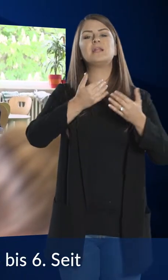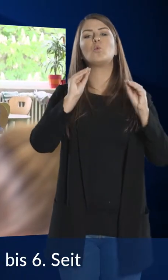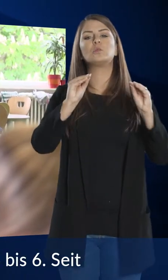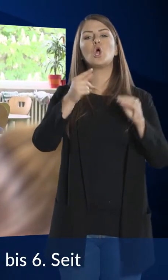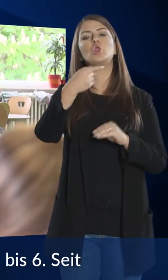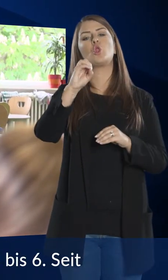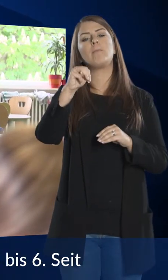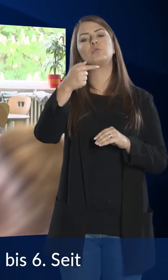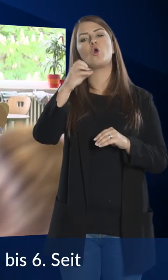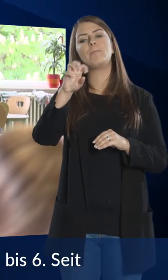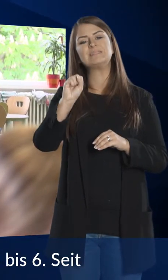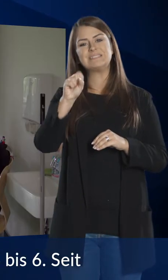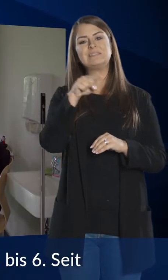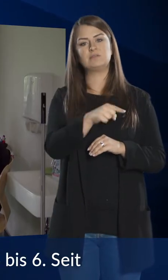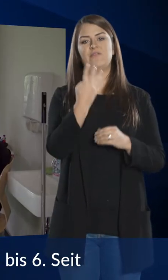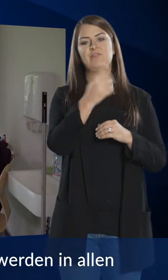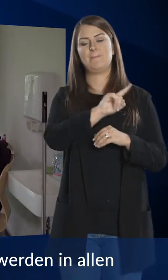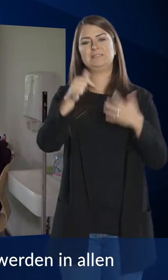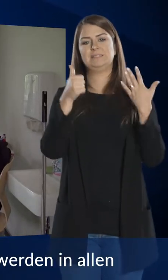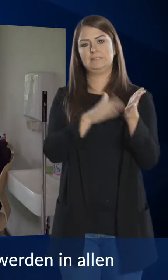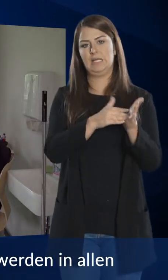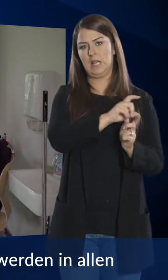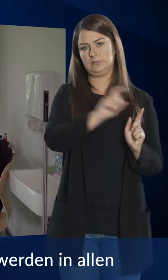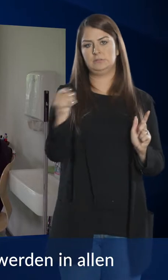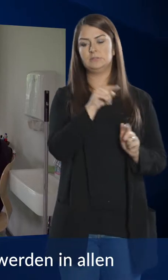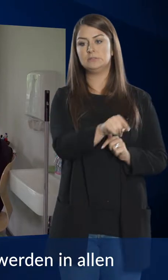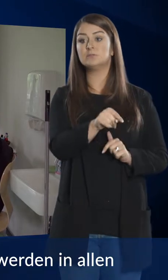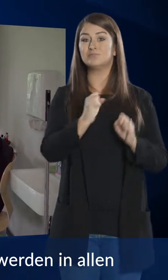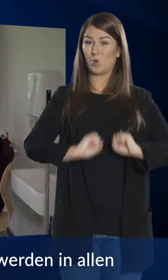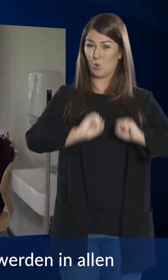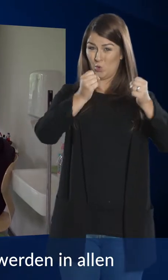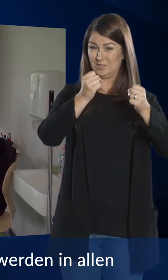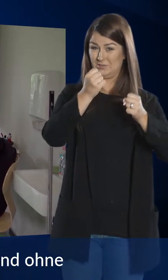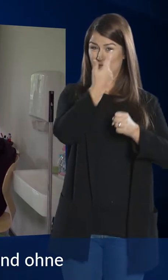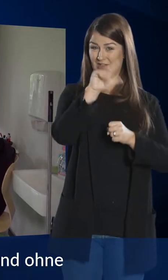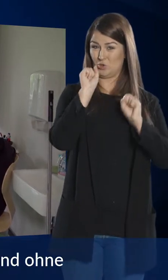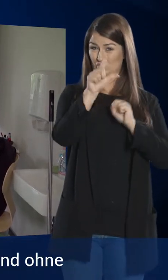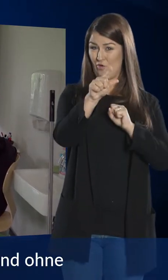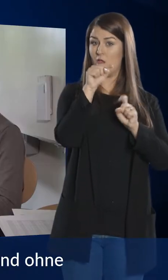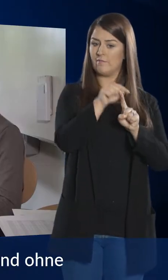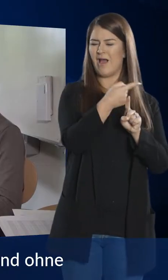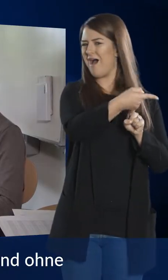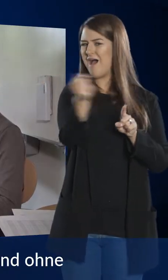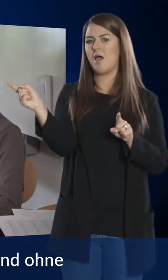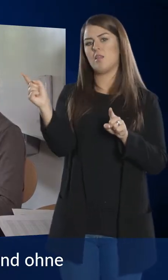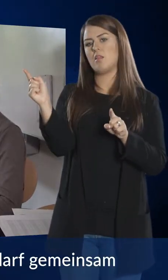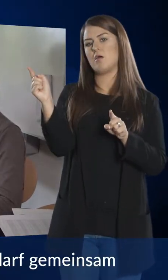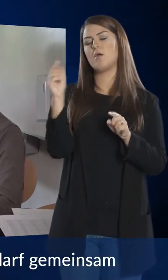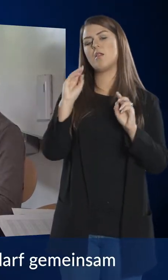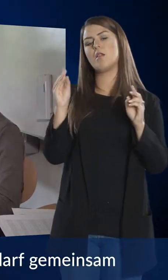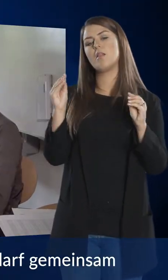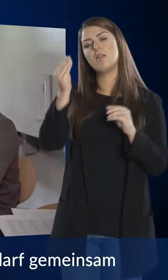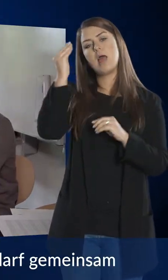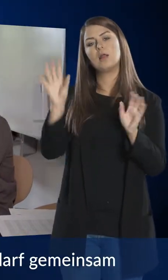Lerngruppe der Jahrgänge 4 bis 6. Seit der Gründung der Schule 2012 werden in allen Lerngruppen Kinder mit und ohne